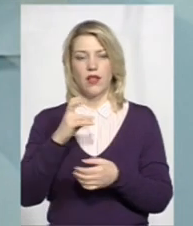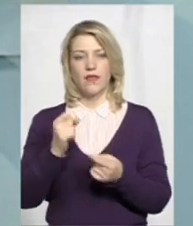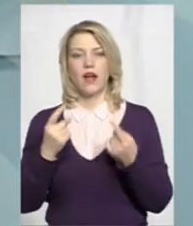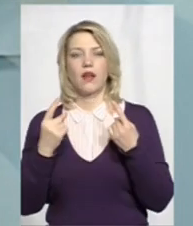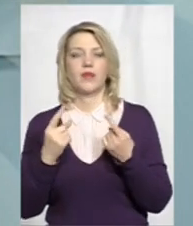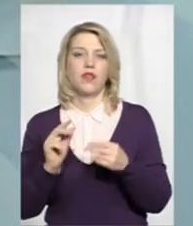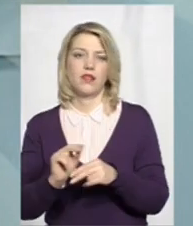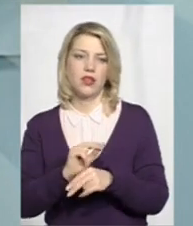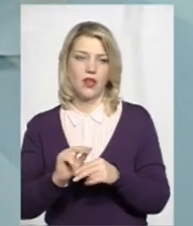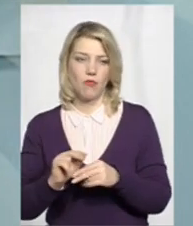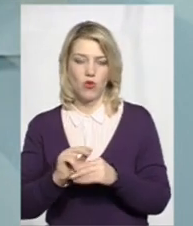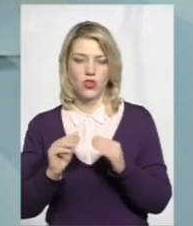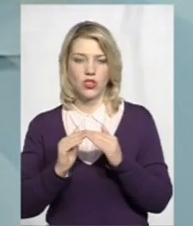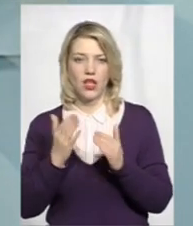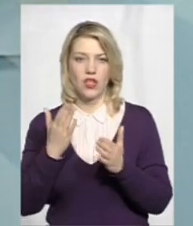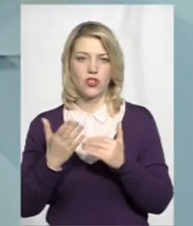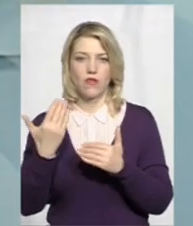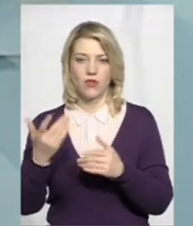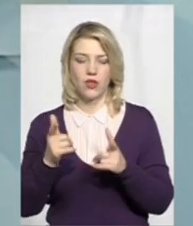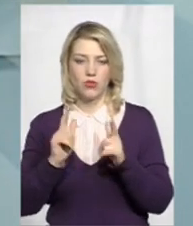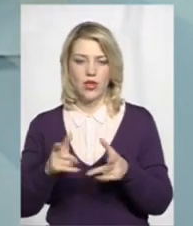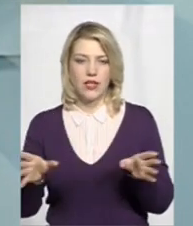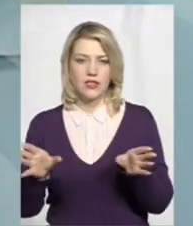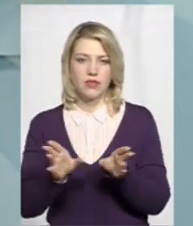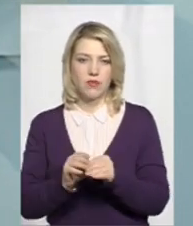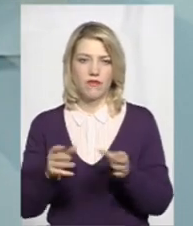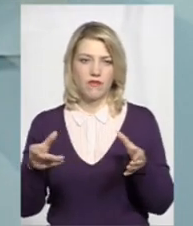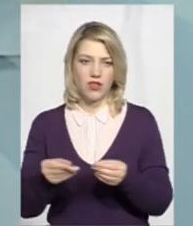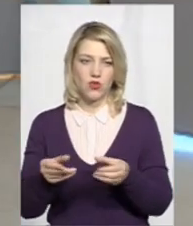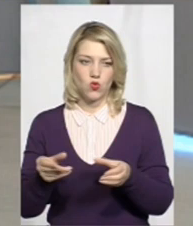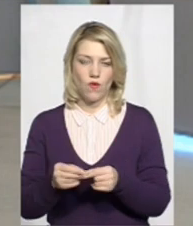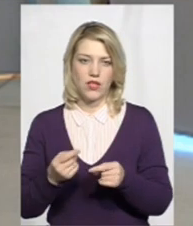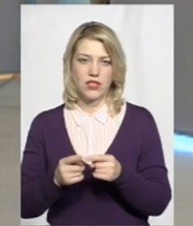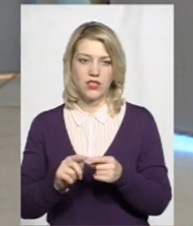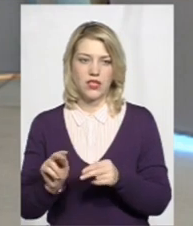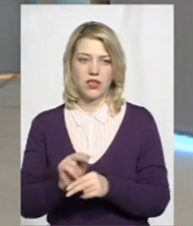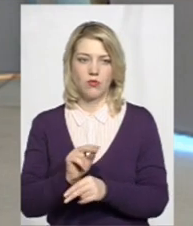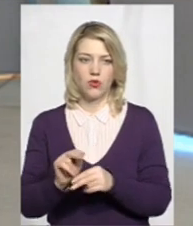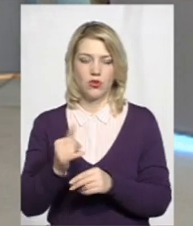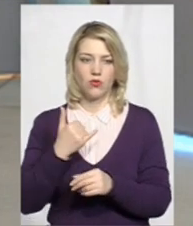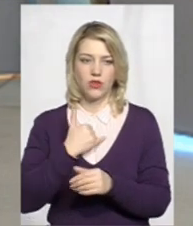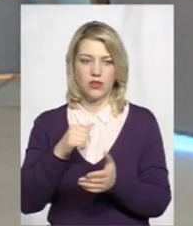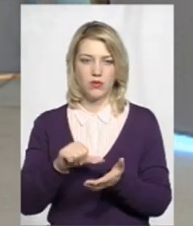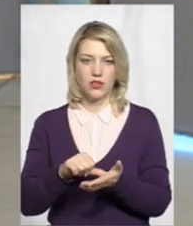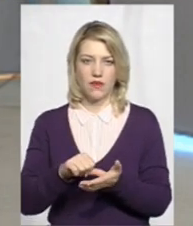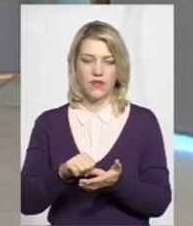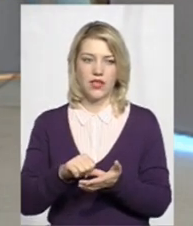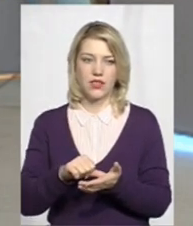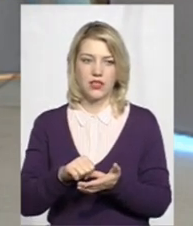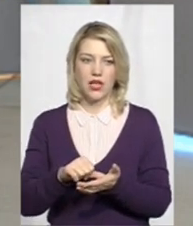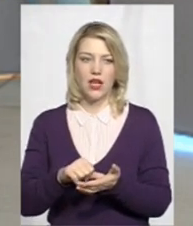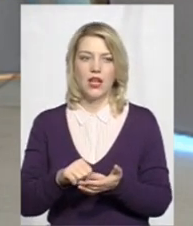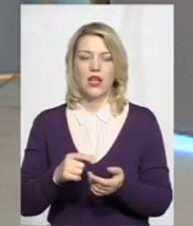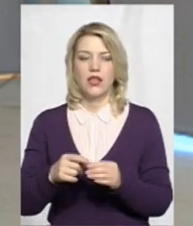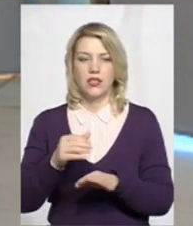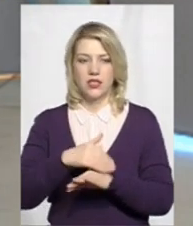капітальні ремонти житла, якщо вони погоджуються співфінансувати ці ремонти. У нас представниця мешканців будинку